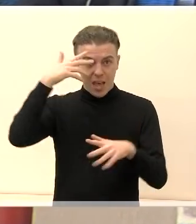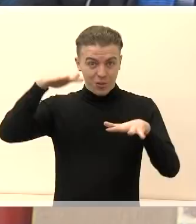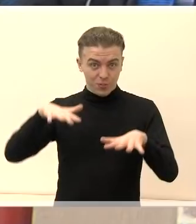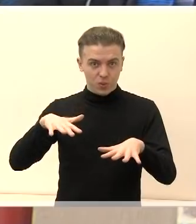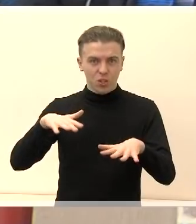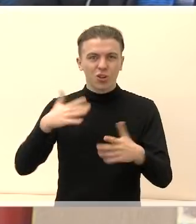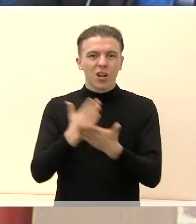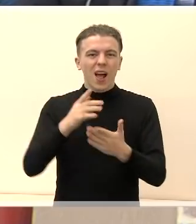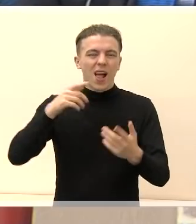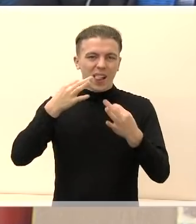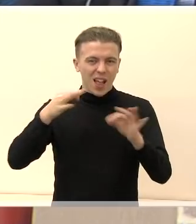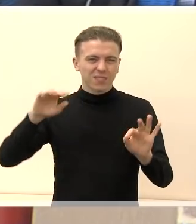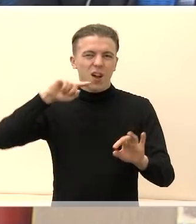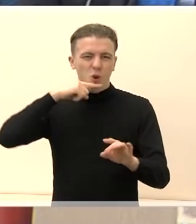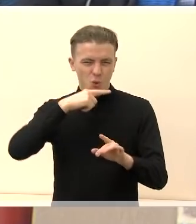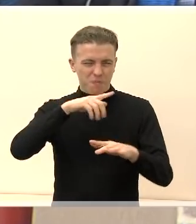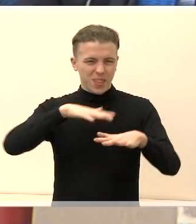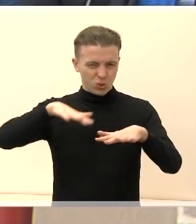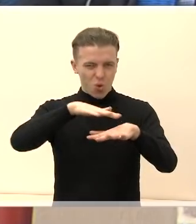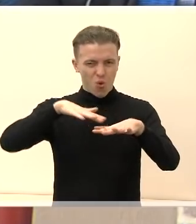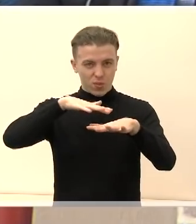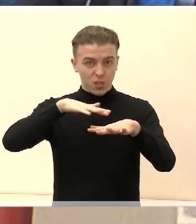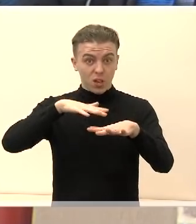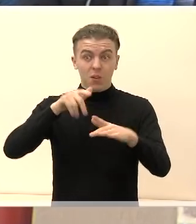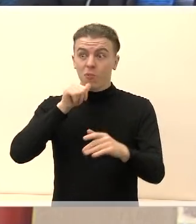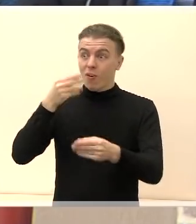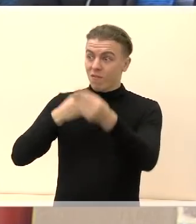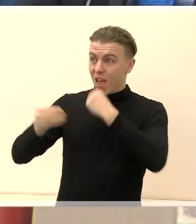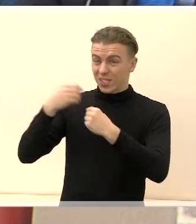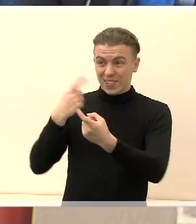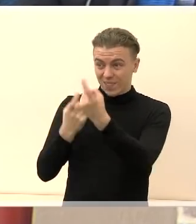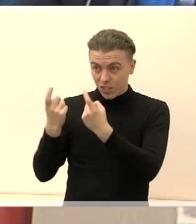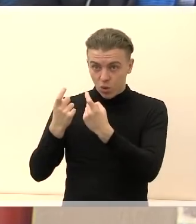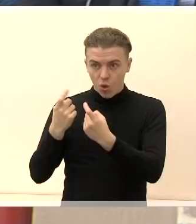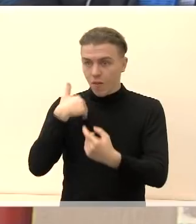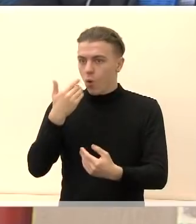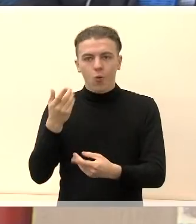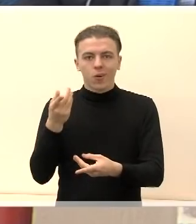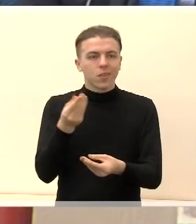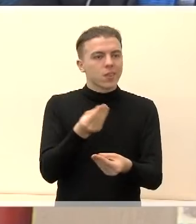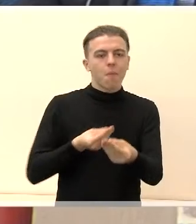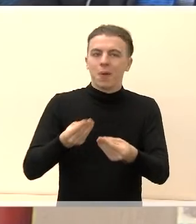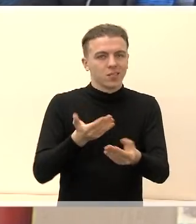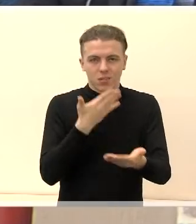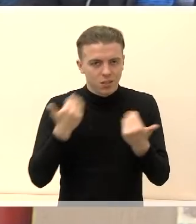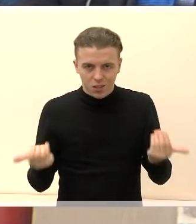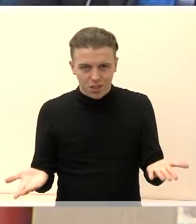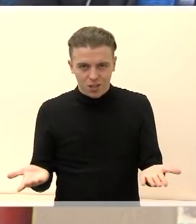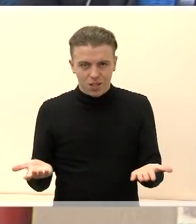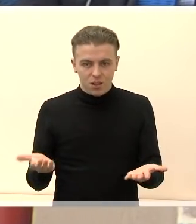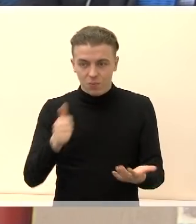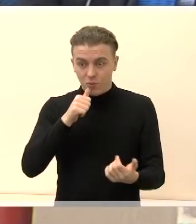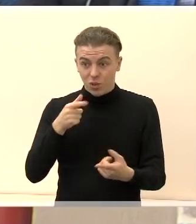Laisvoje ekonominiai zonoje mes priešaukėme investuotoje. Tai paskui nepasidalina. Premier, ar tai tą investuotoją